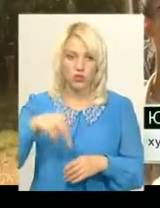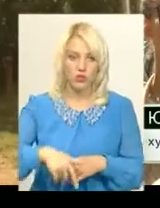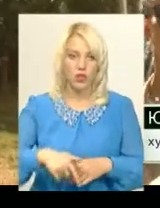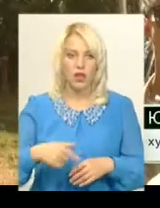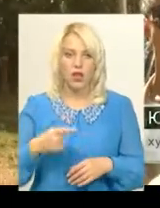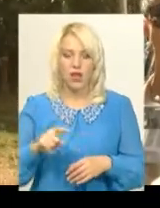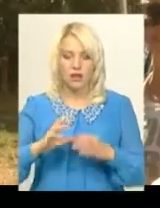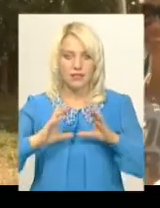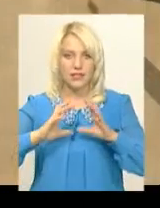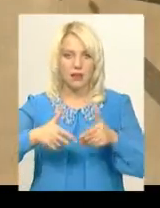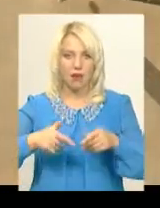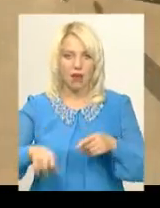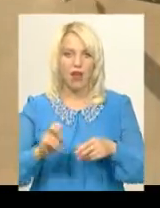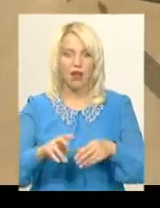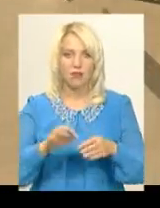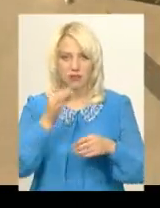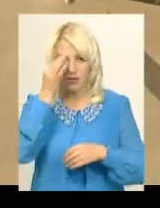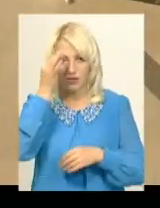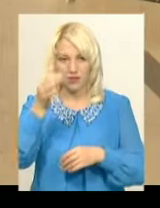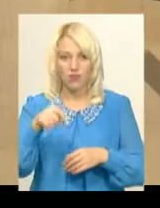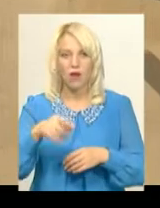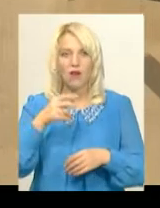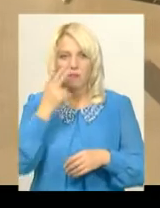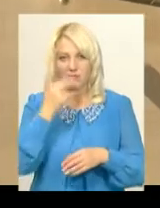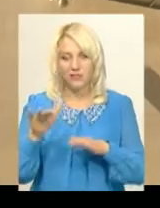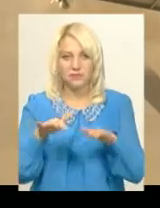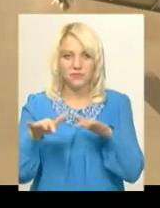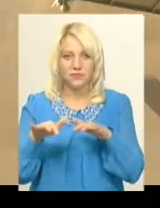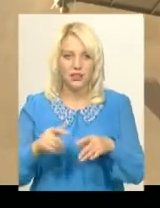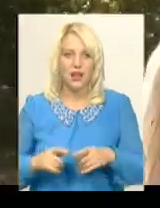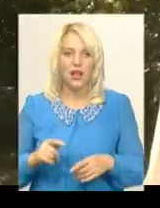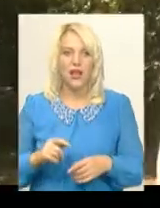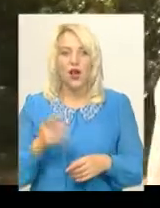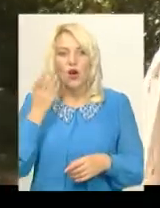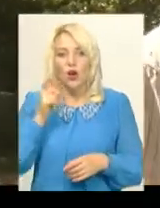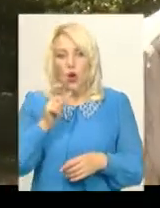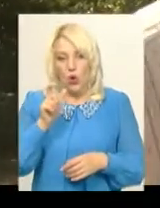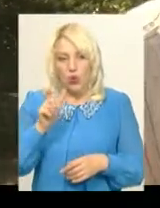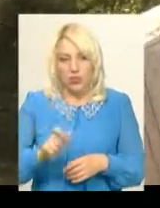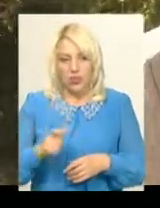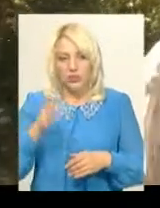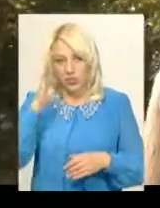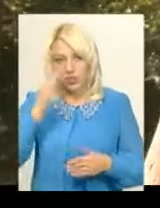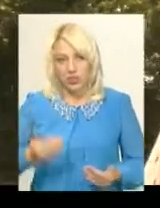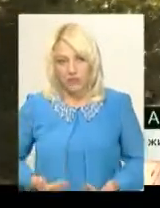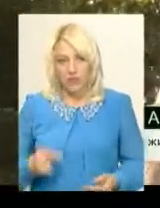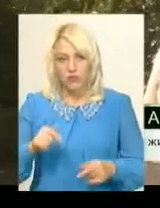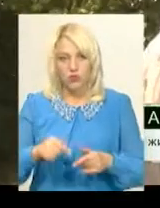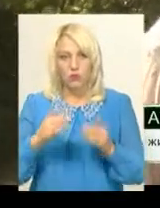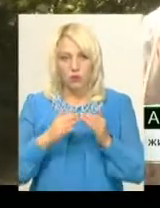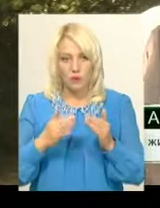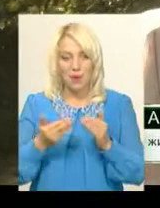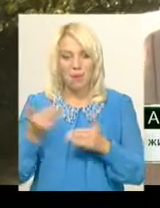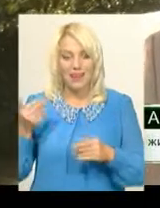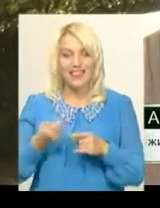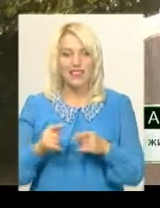це земля щось знато рівно стоїть. Коли підйомник опускається, до живописців підходить житель цього будинку Анатолій Коваль. Перед тим була розмова, що буде